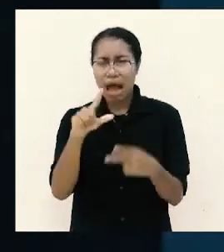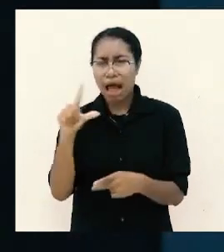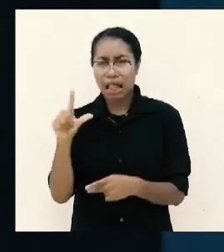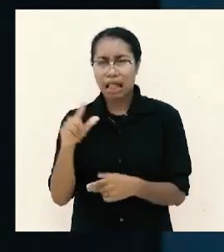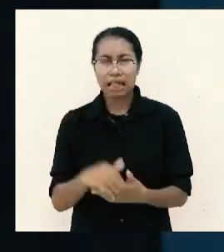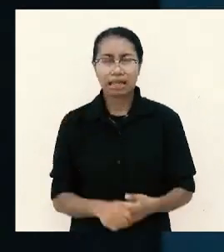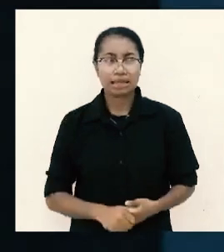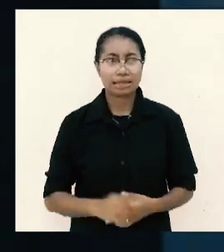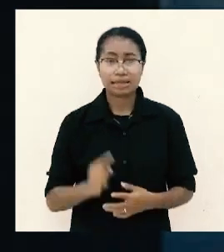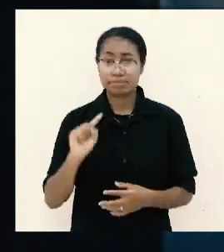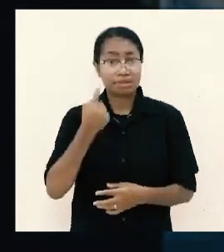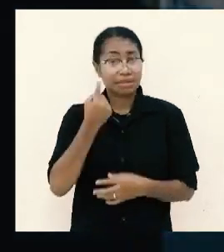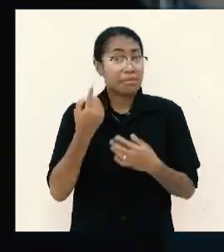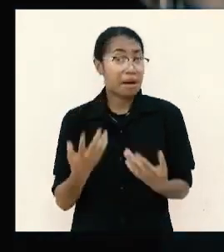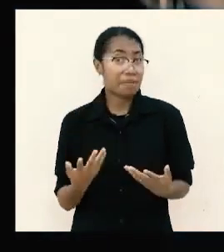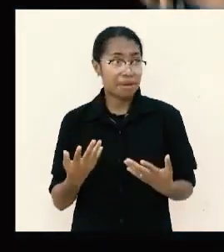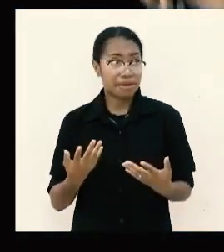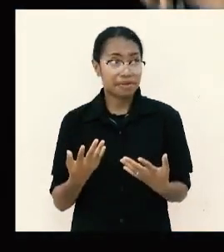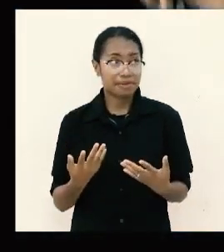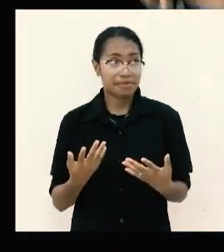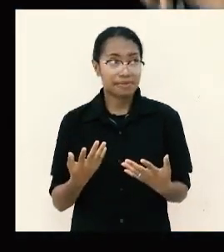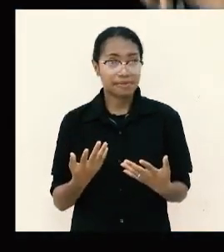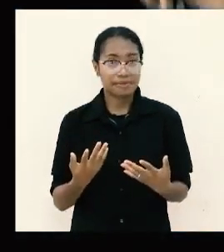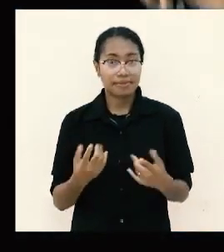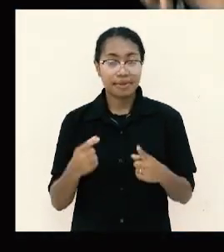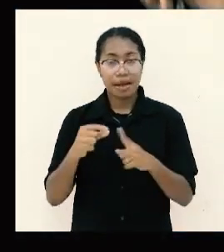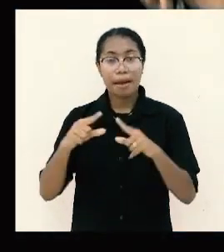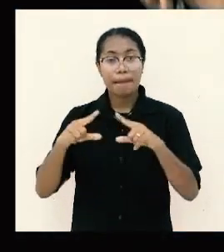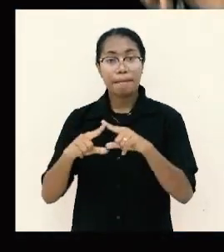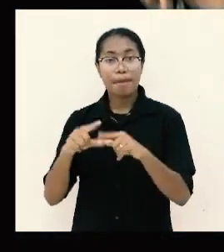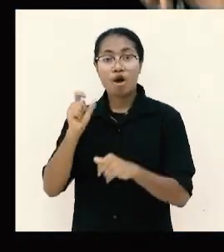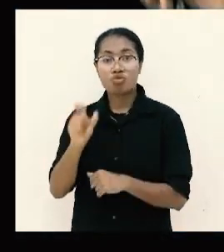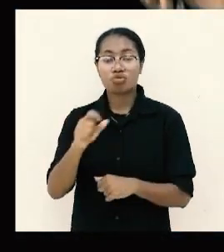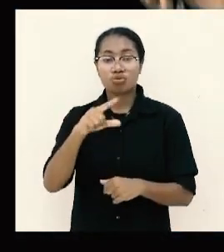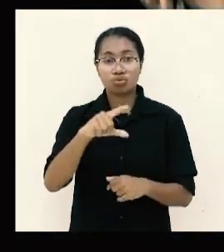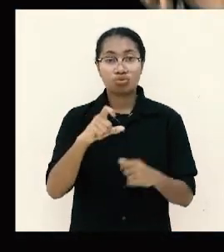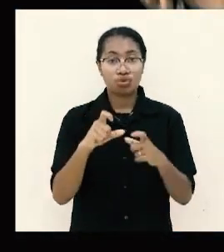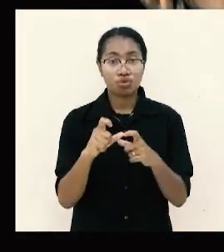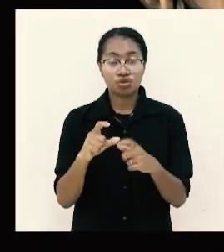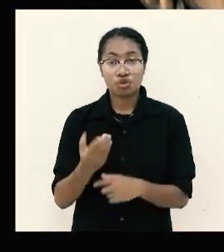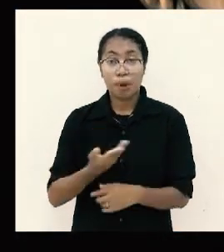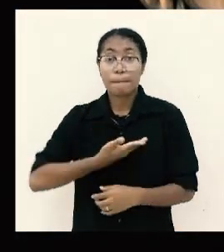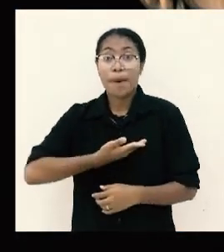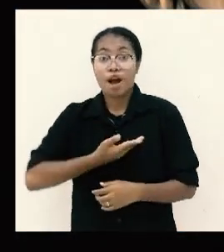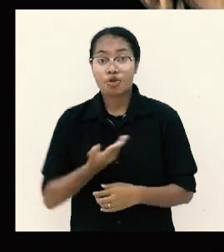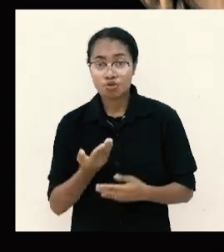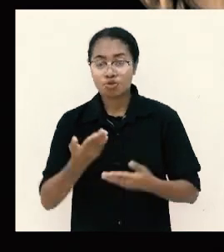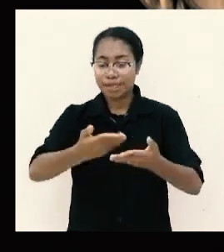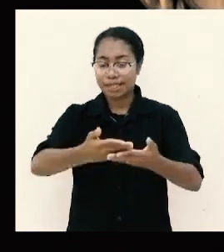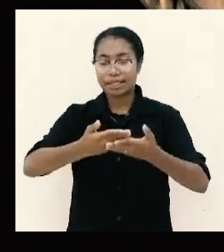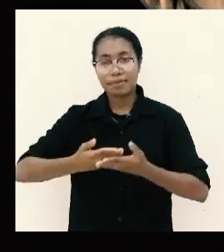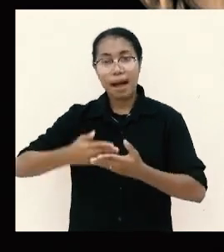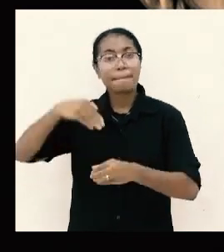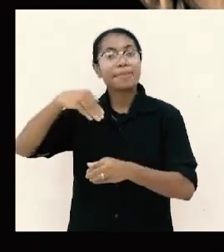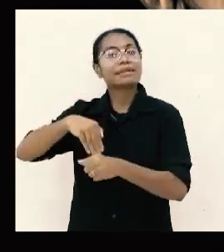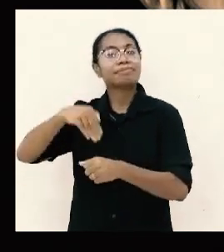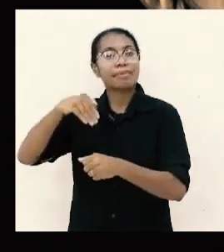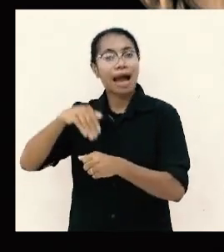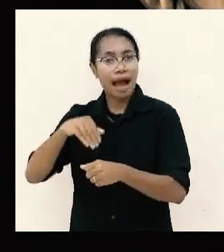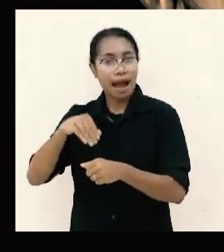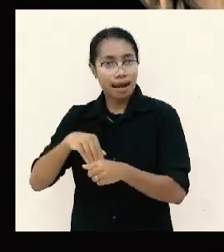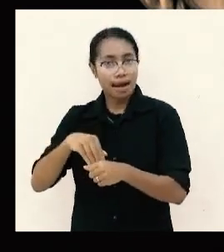adalah Paulus bersedia menerima persembahan dari jemaat